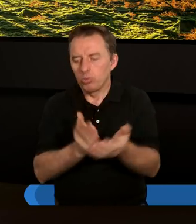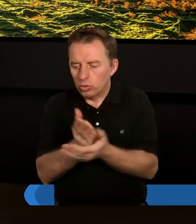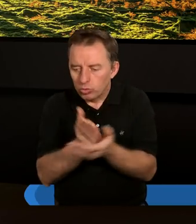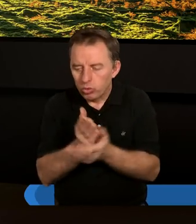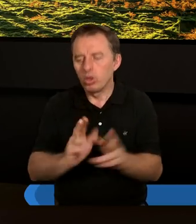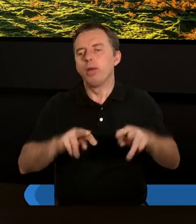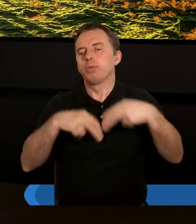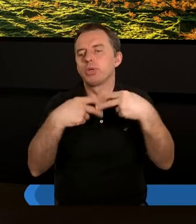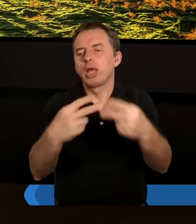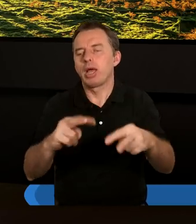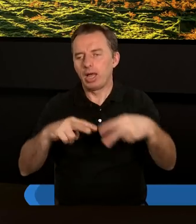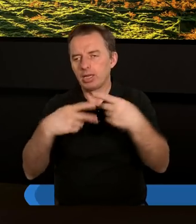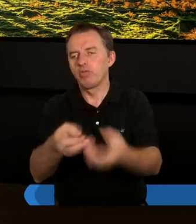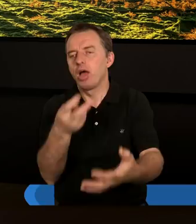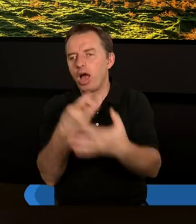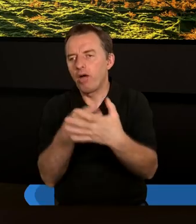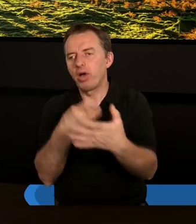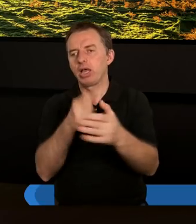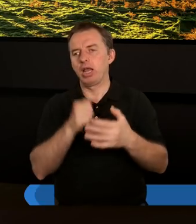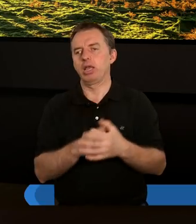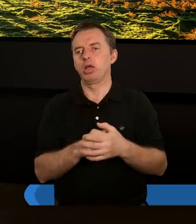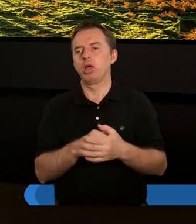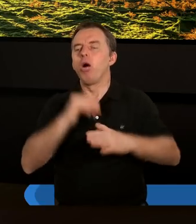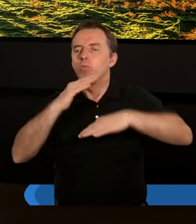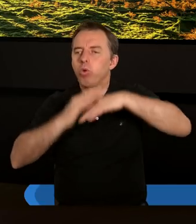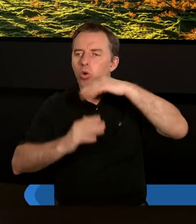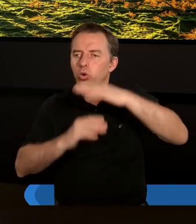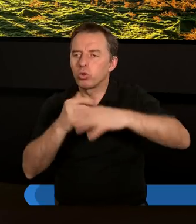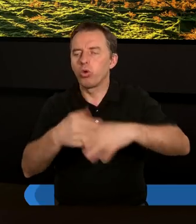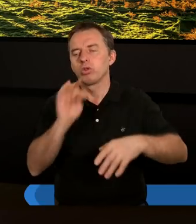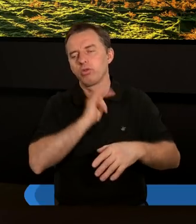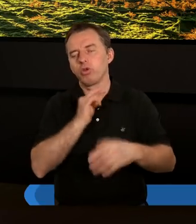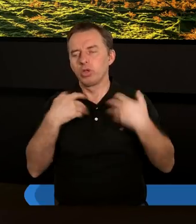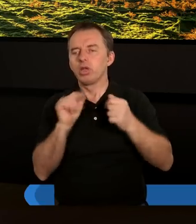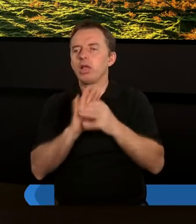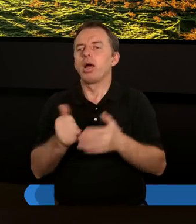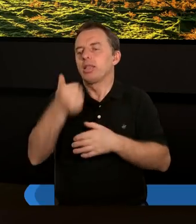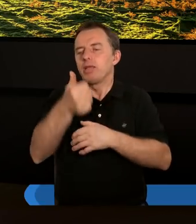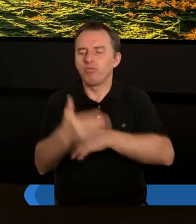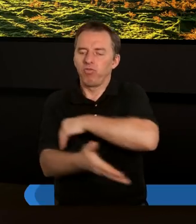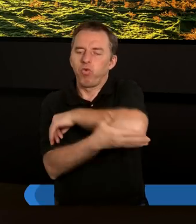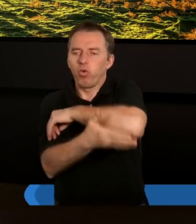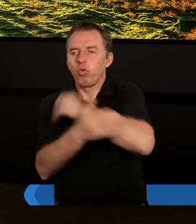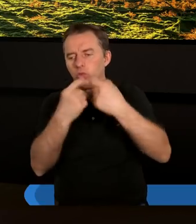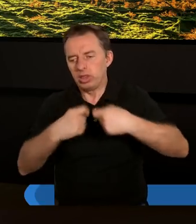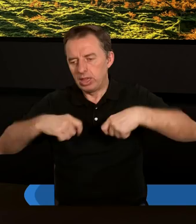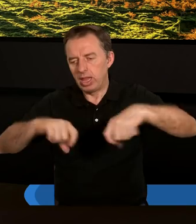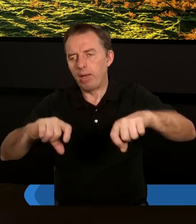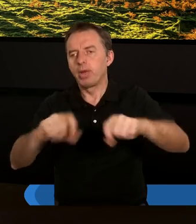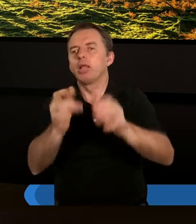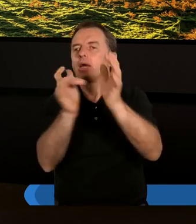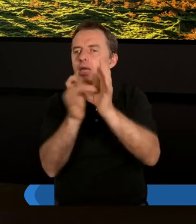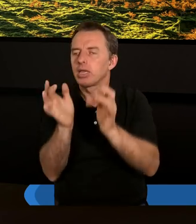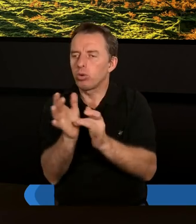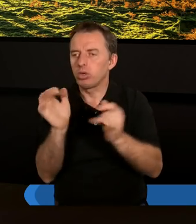służyć, przekazywać Ewangelię, więc budujcie to swoje życie na tym jedynym fundamencie, jakim jest Pan